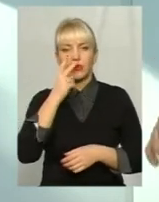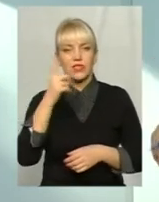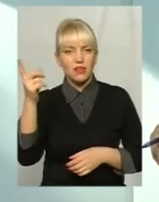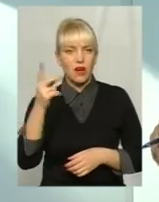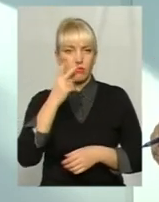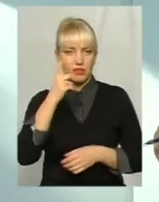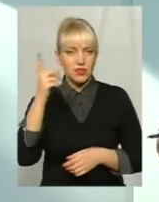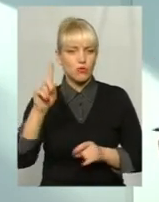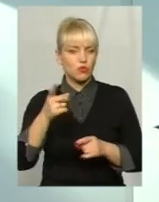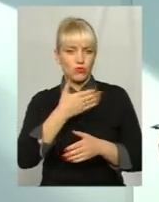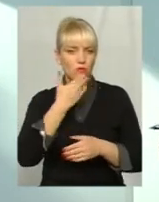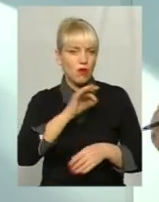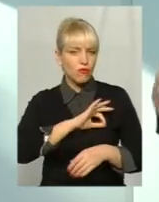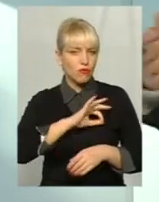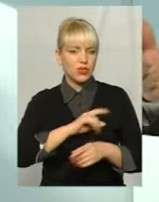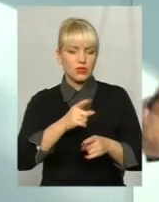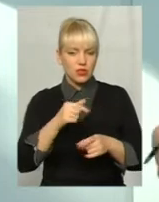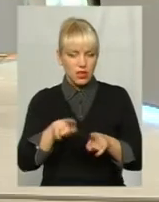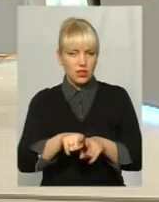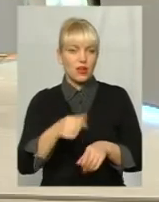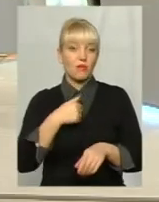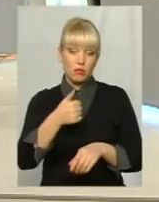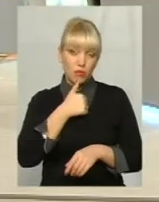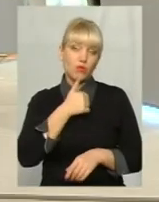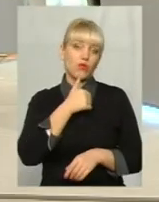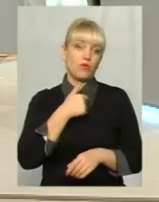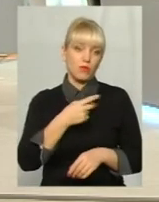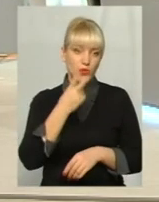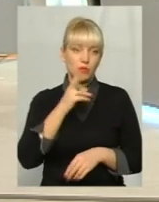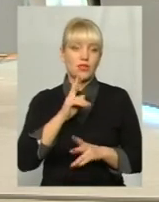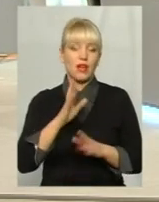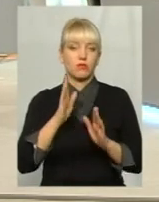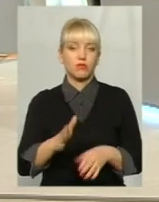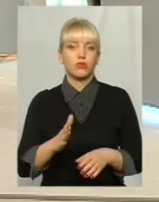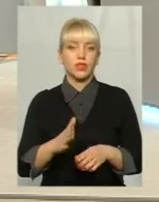щось нове не запроваджуєте. Ми попробуємо, побачимо, як воно буде.